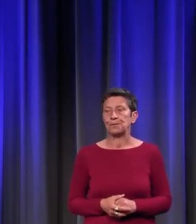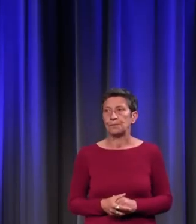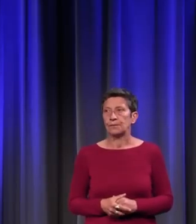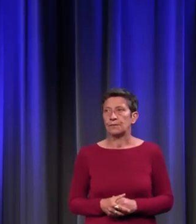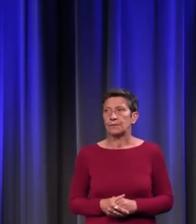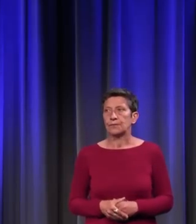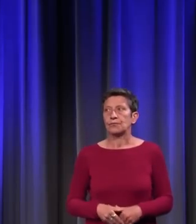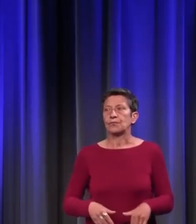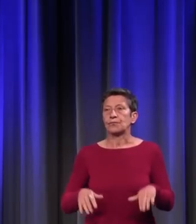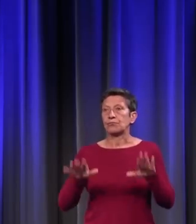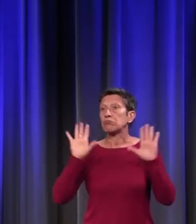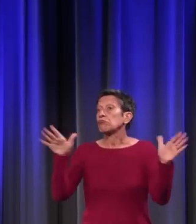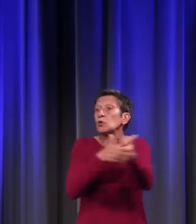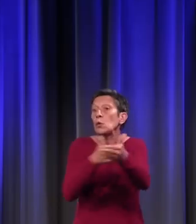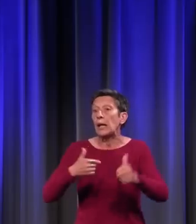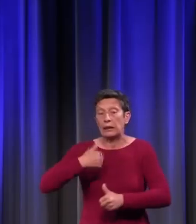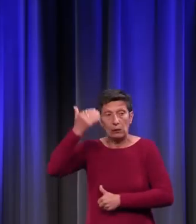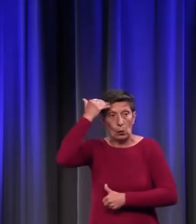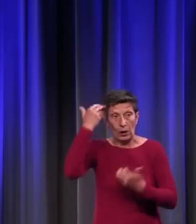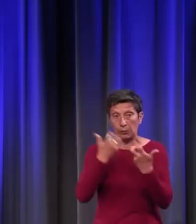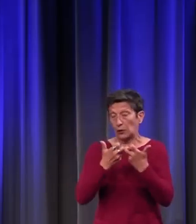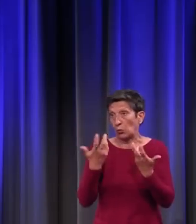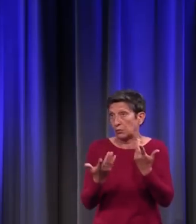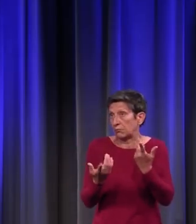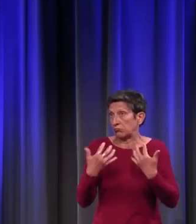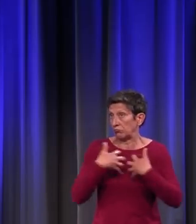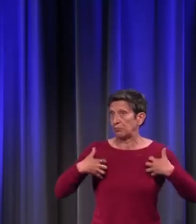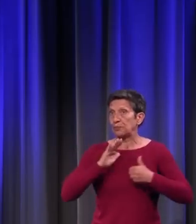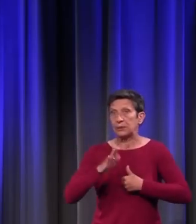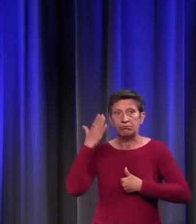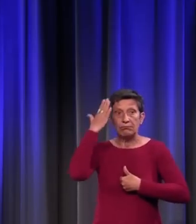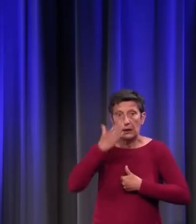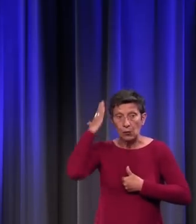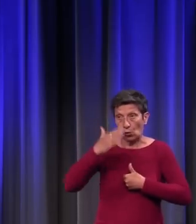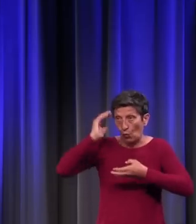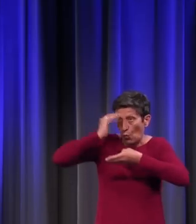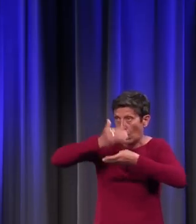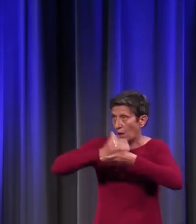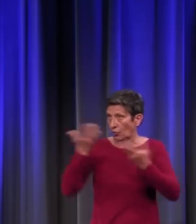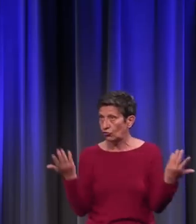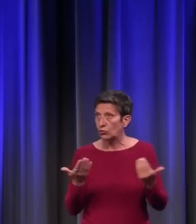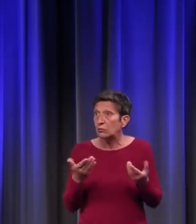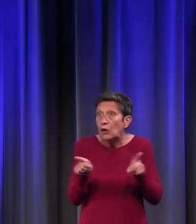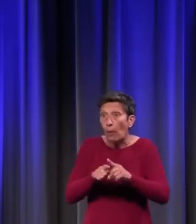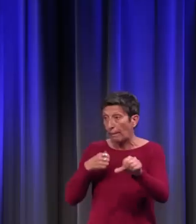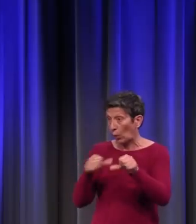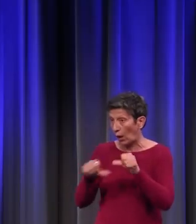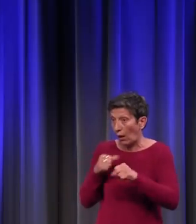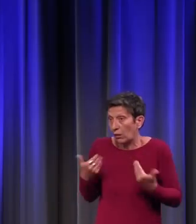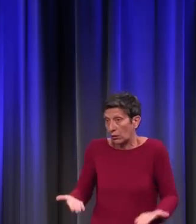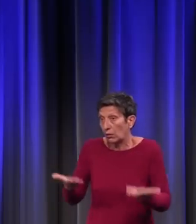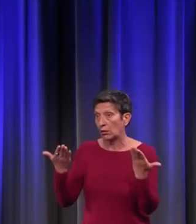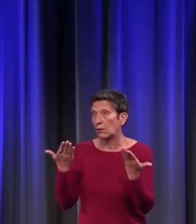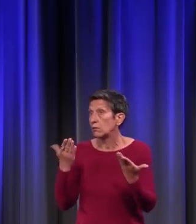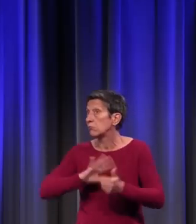Dans les domaines que je connais, par exemple, la zoologie. La zoologie médiévale, ce n'est pas la zoologie moderne. Et quand on travaille sur l